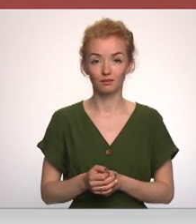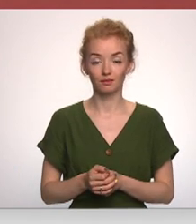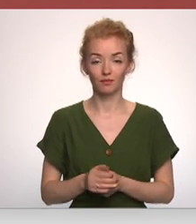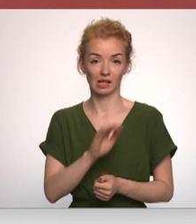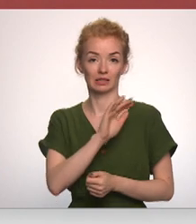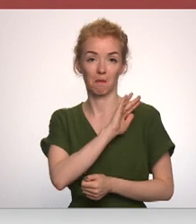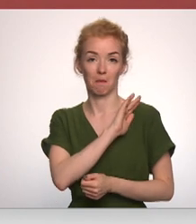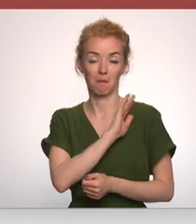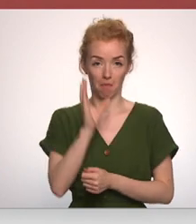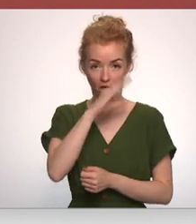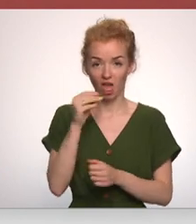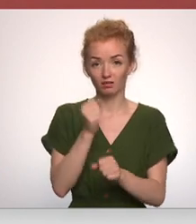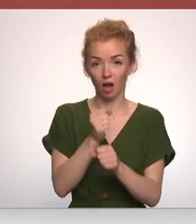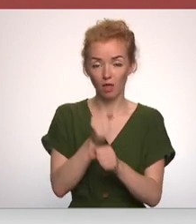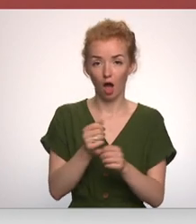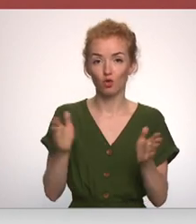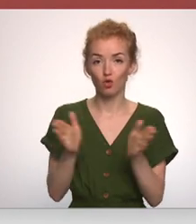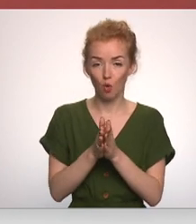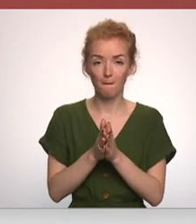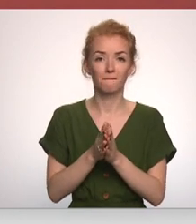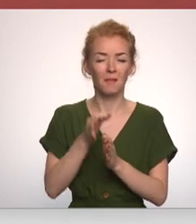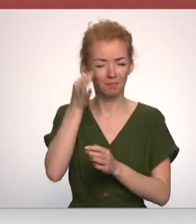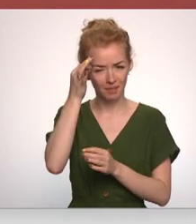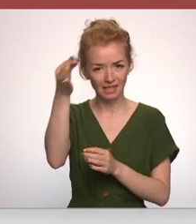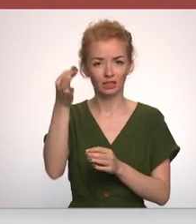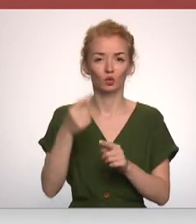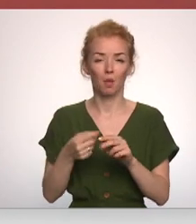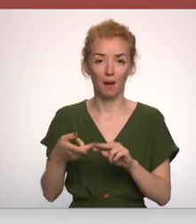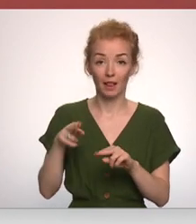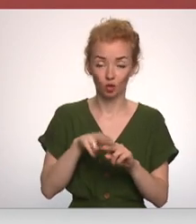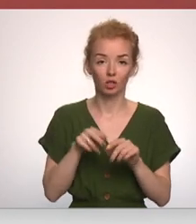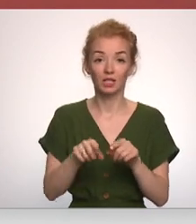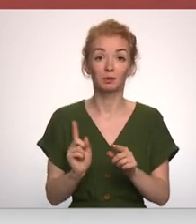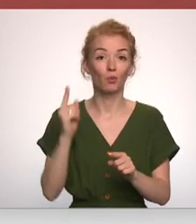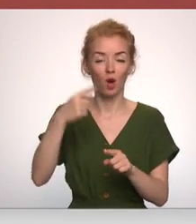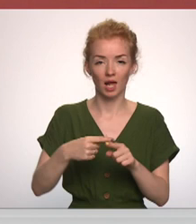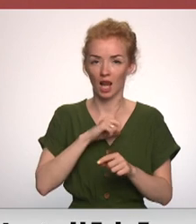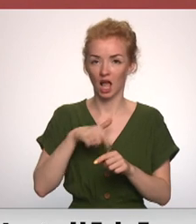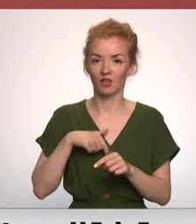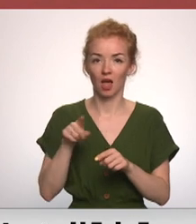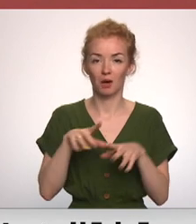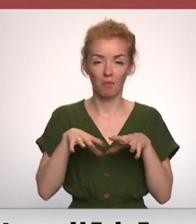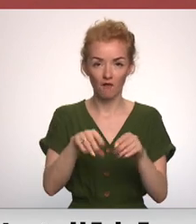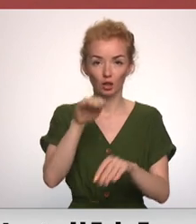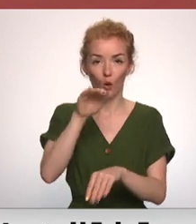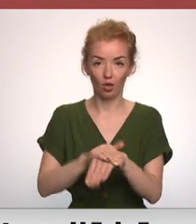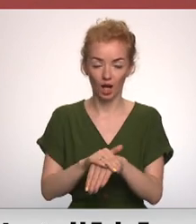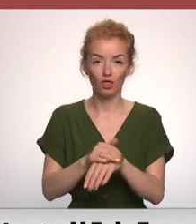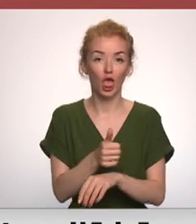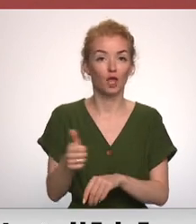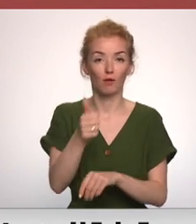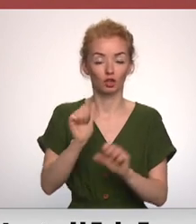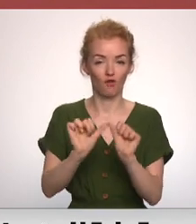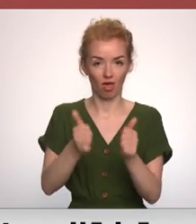Spēj strādāt kopā nevainojumu un papildinoši ir kaut kas, kas pirmo reizi Latvijā tiek darīts ļoti konkrētā un īpašā